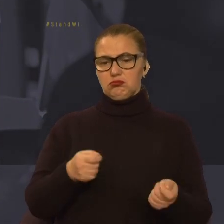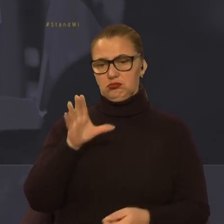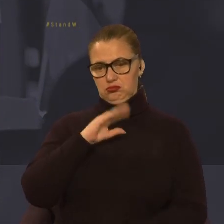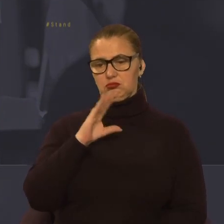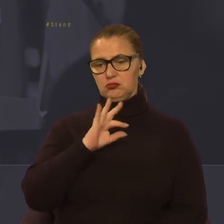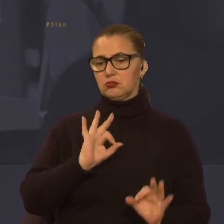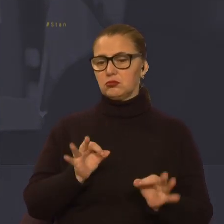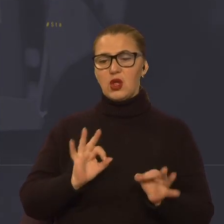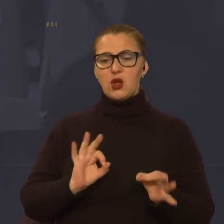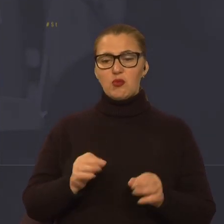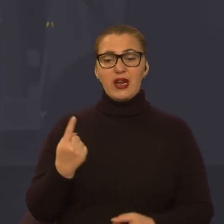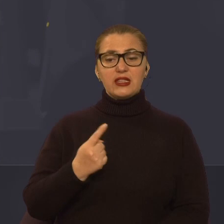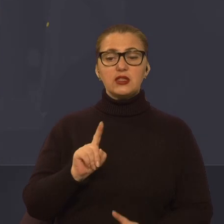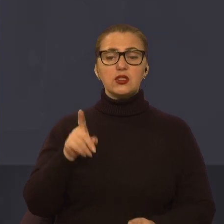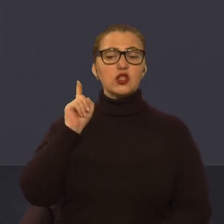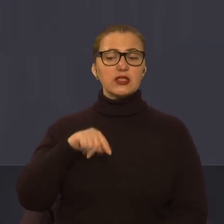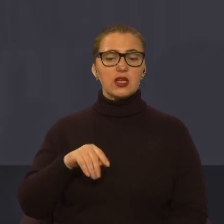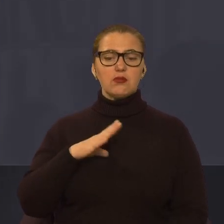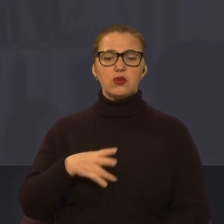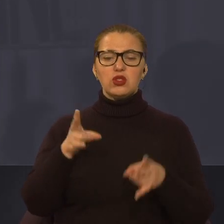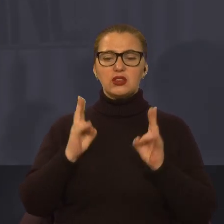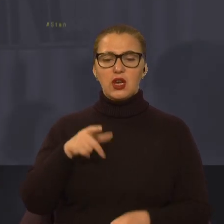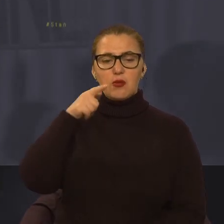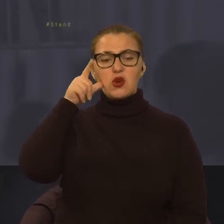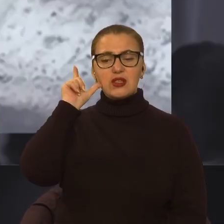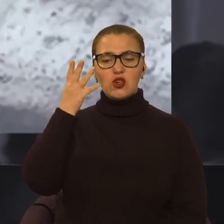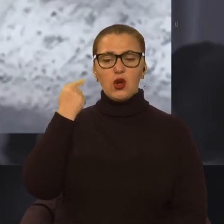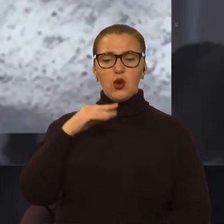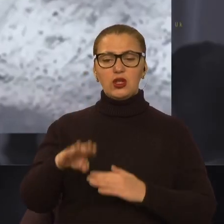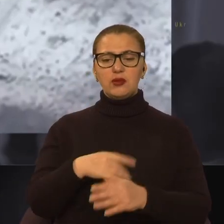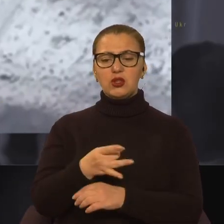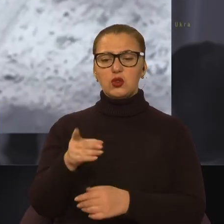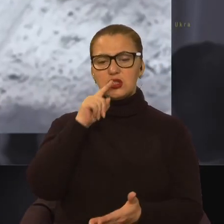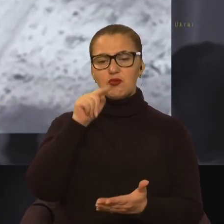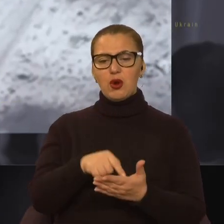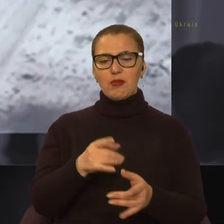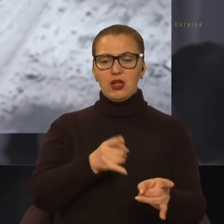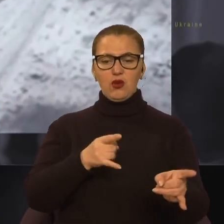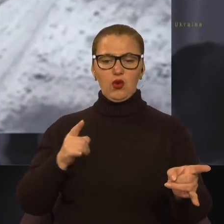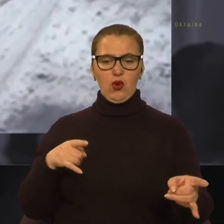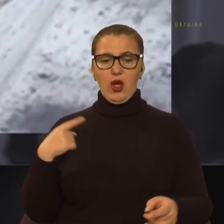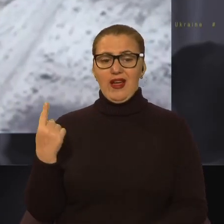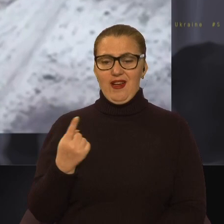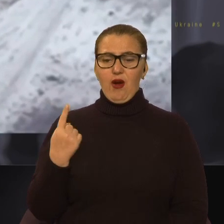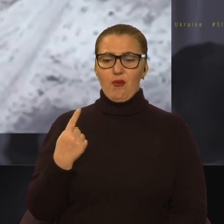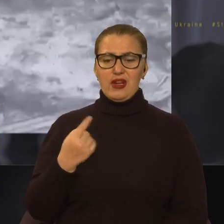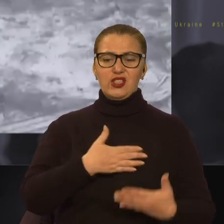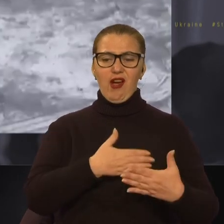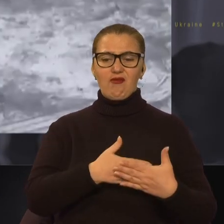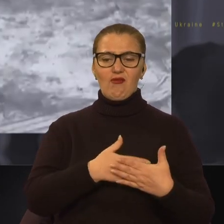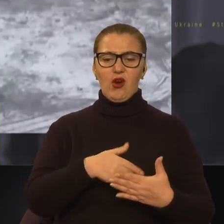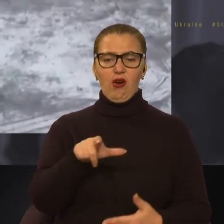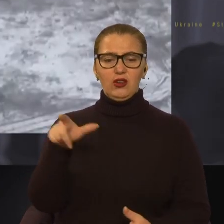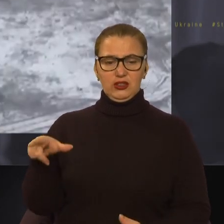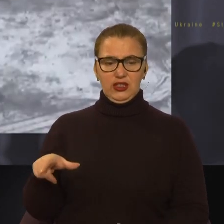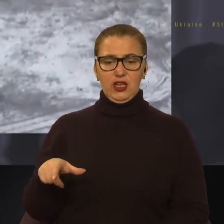Єдине, що ми знаємо, трапилася трагедія позавчора, коли підостріл потрапила колона цивільних волонтерів. Тому я думаю, що